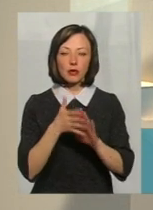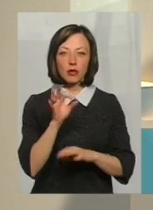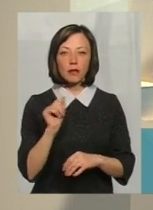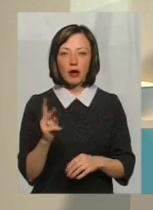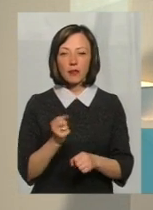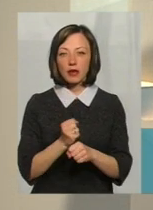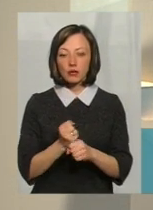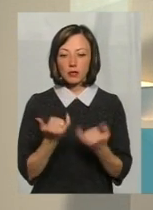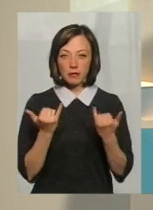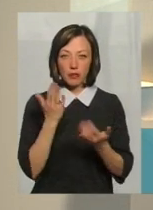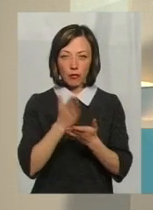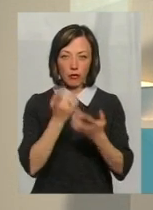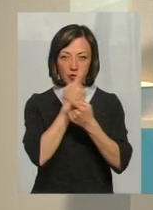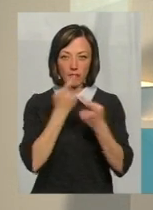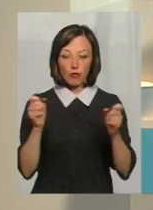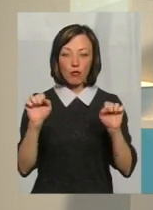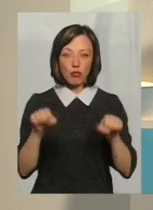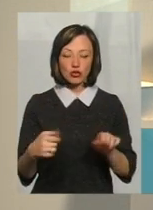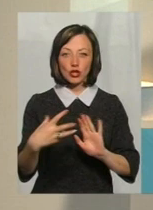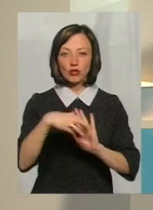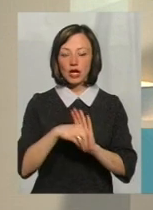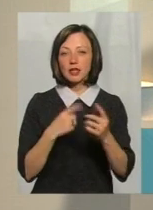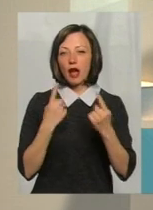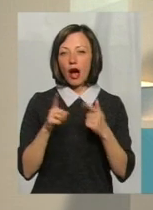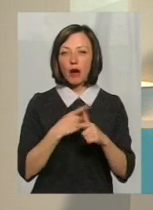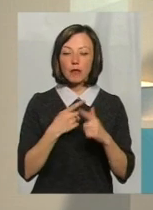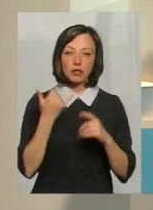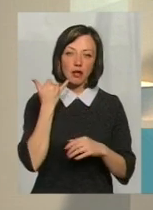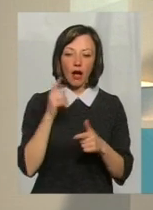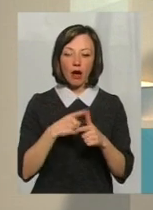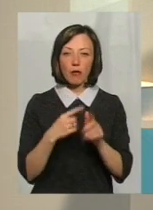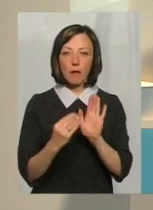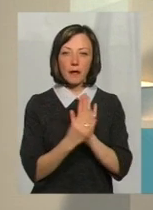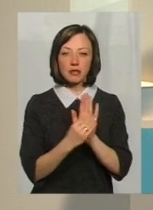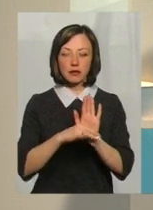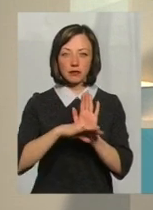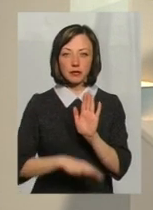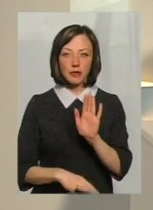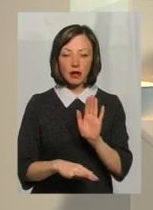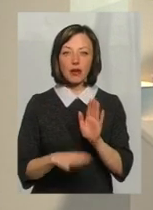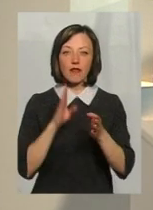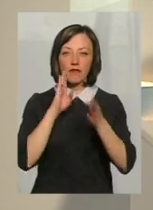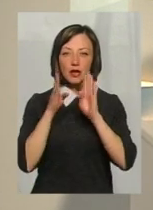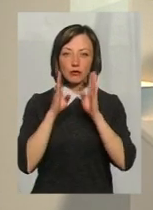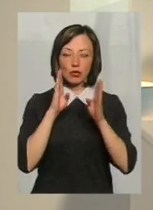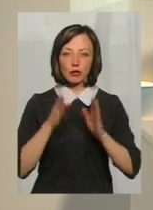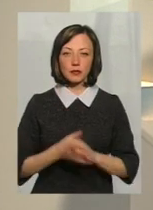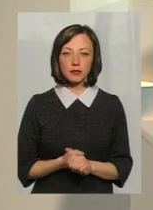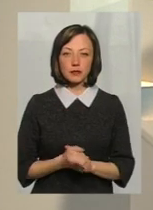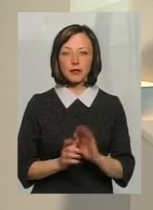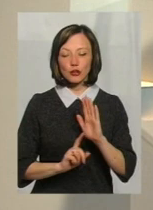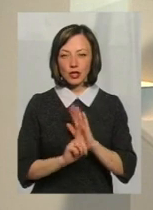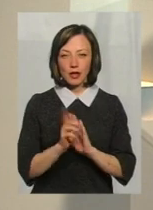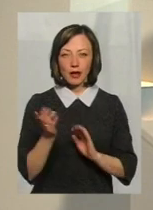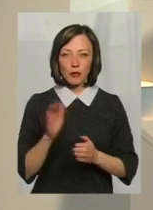Працюємо наживо, тож маєте нагоду долучатися до розмови або телефоном, або писати коментарі під прямою трансляцією у Фейсбук. Починаємо.